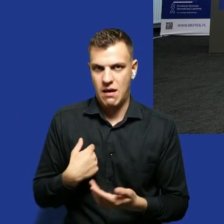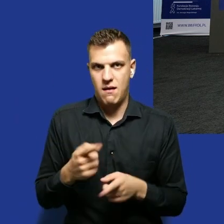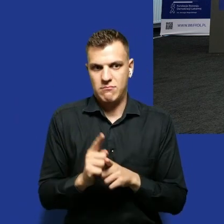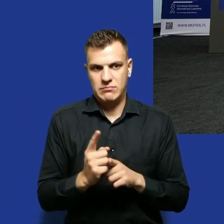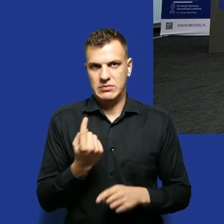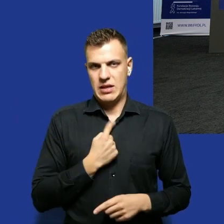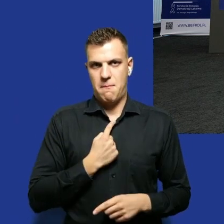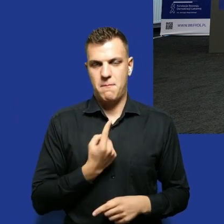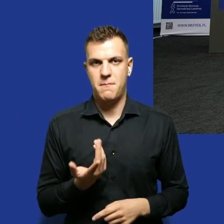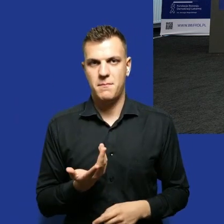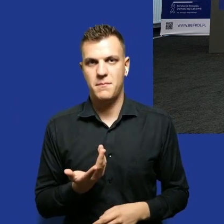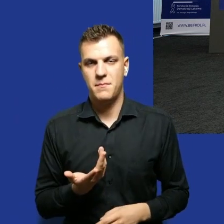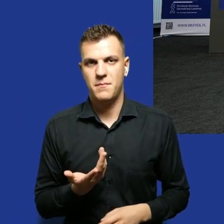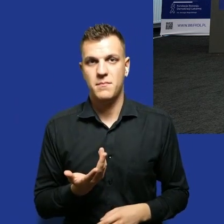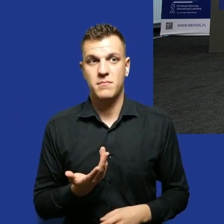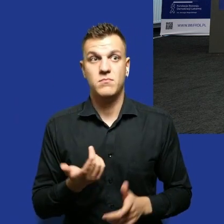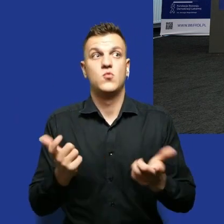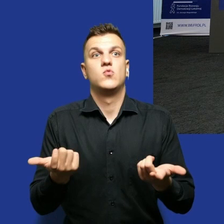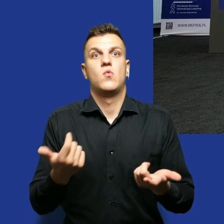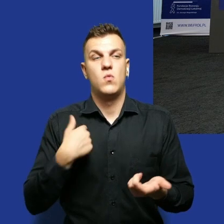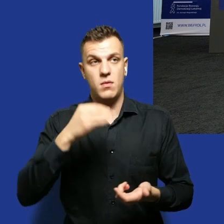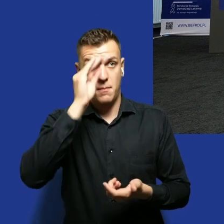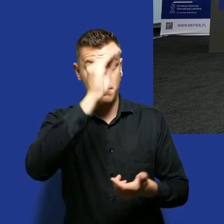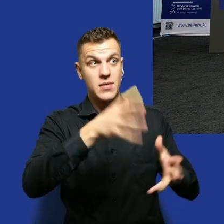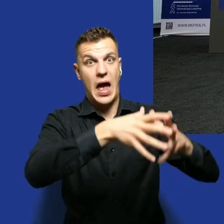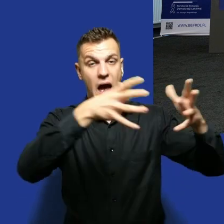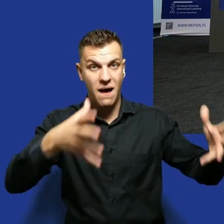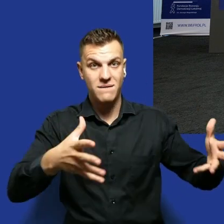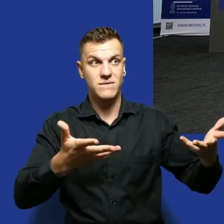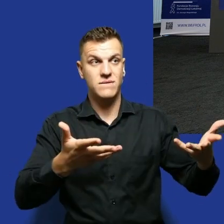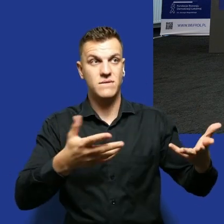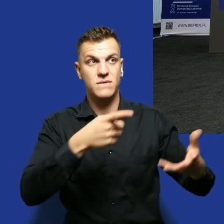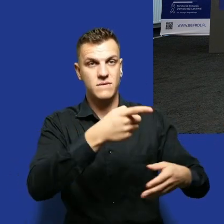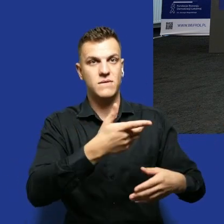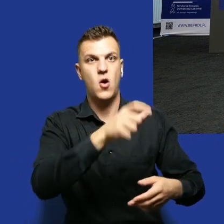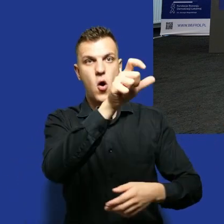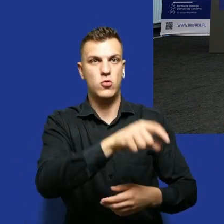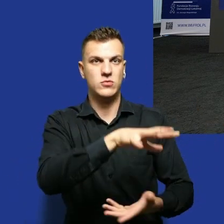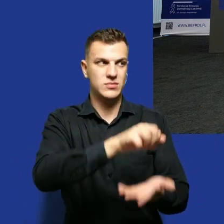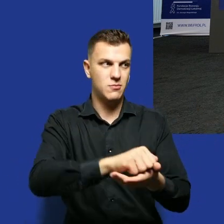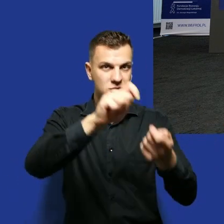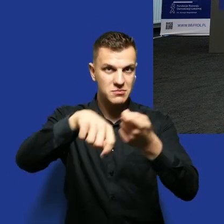nie wiem, czy zgłaszając się do jakiegoś większego watchdoga, taka osoba, która